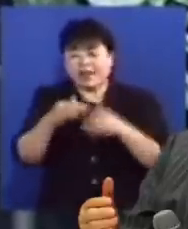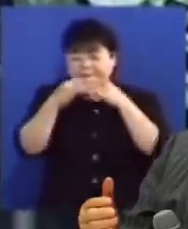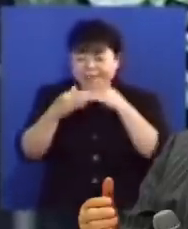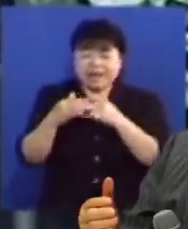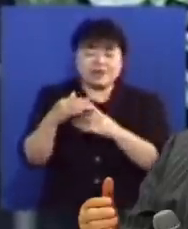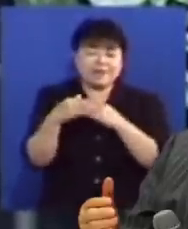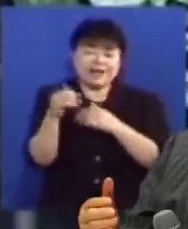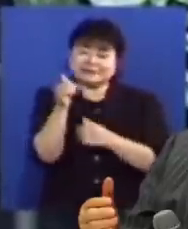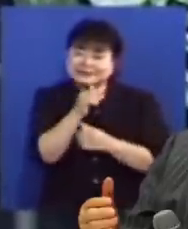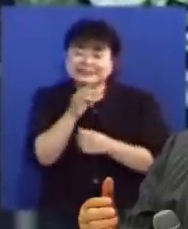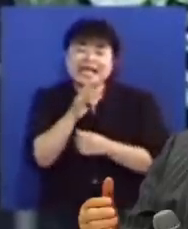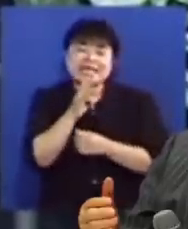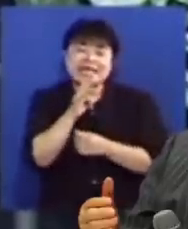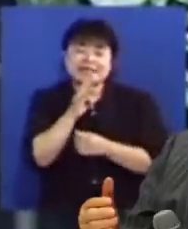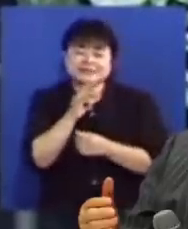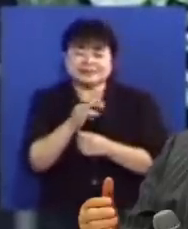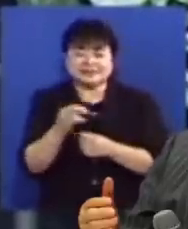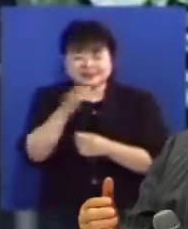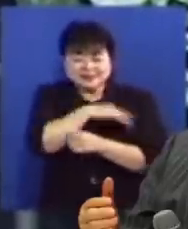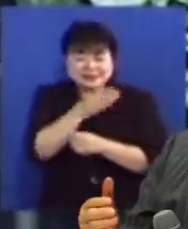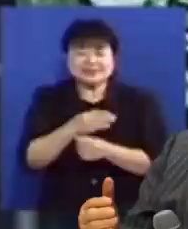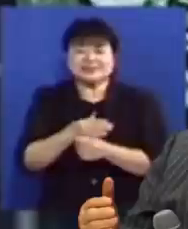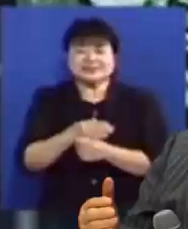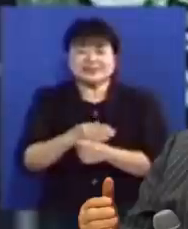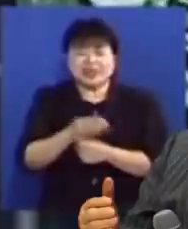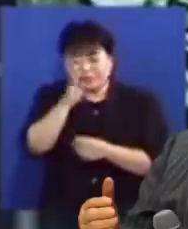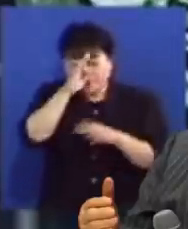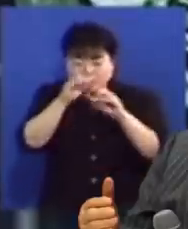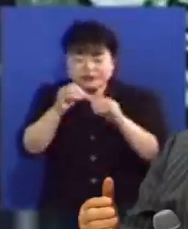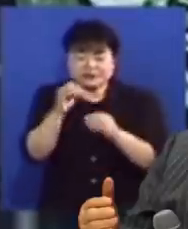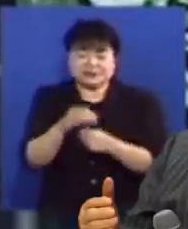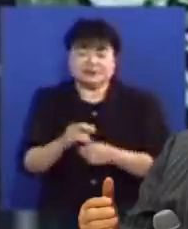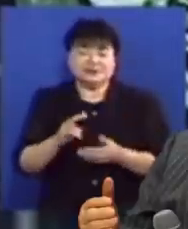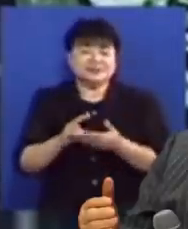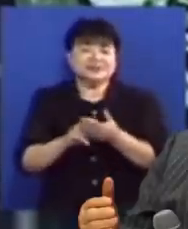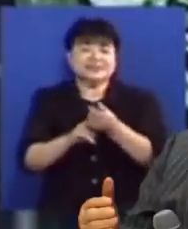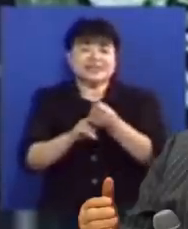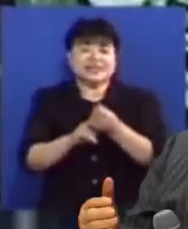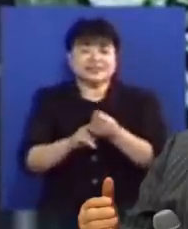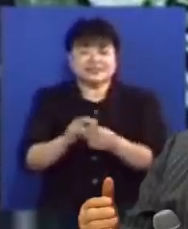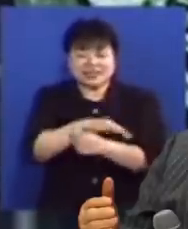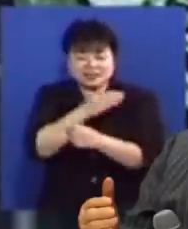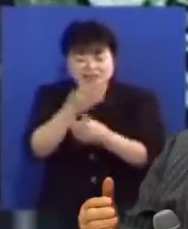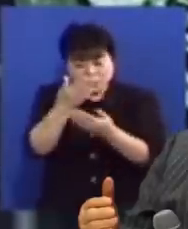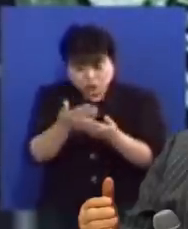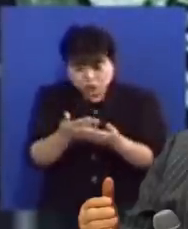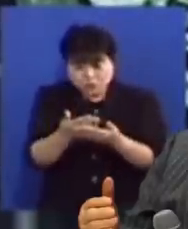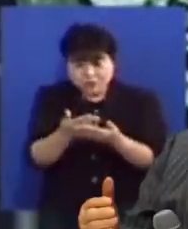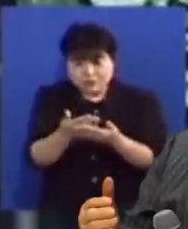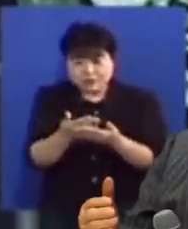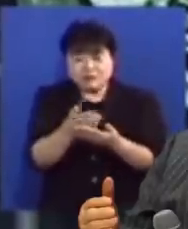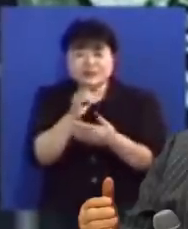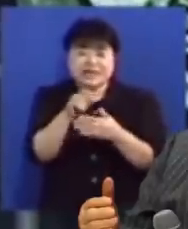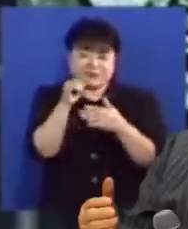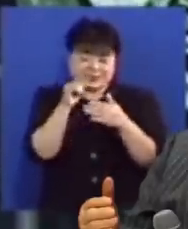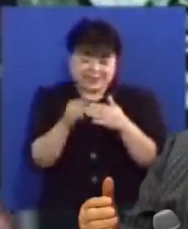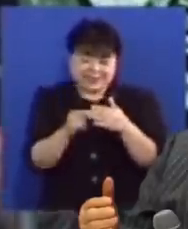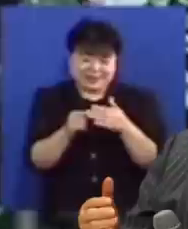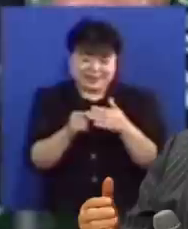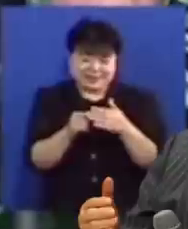방언통력 예언의 은사 능력의 은사 친유의 은사 기적의 은사를 주님께서 주셔서 우리 가운데